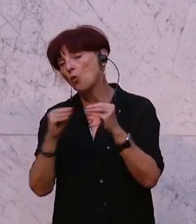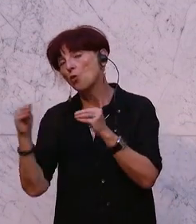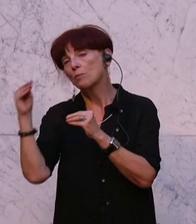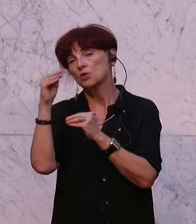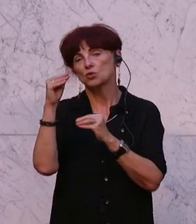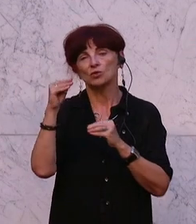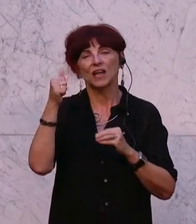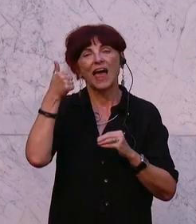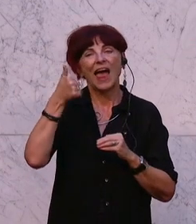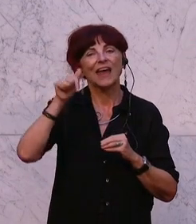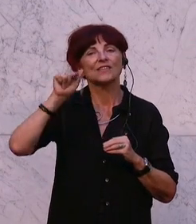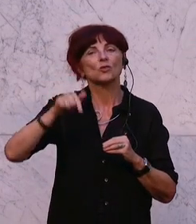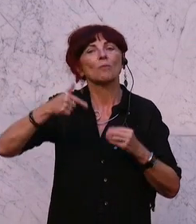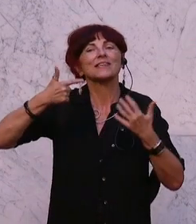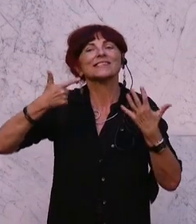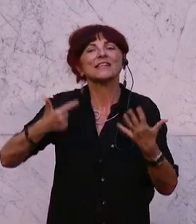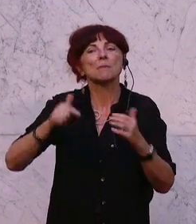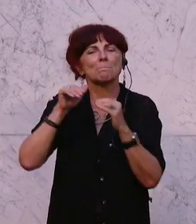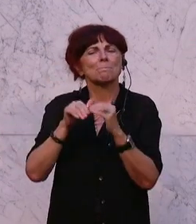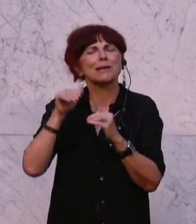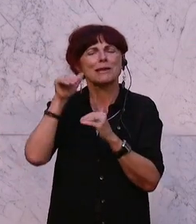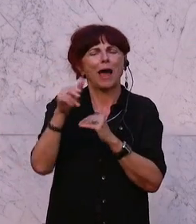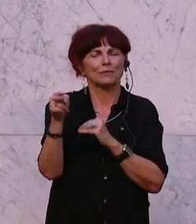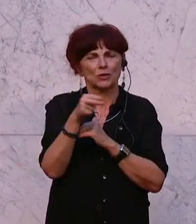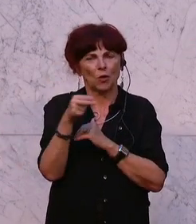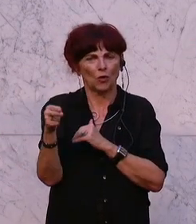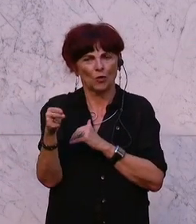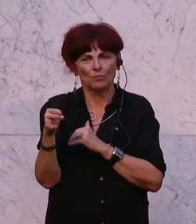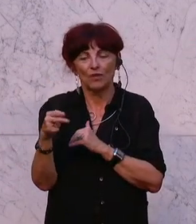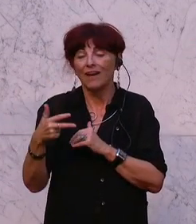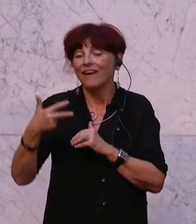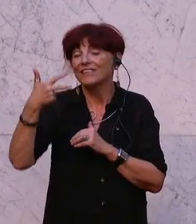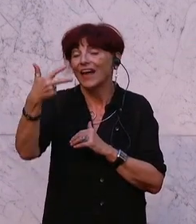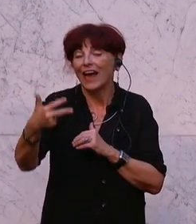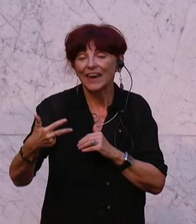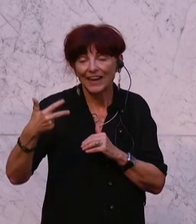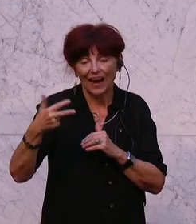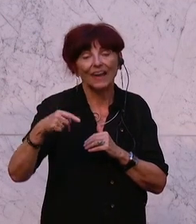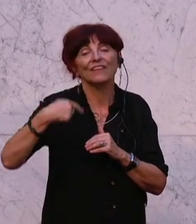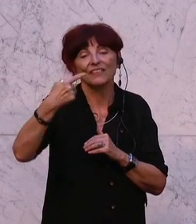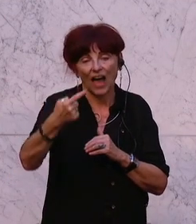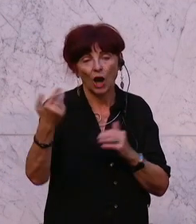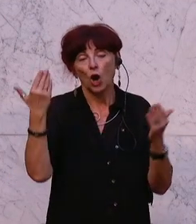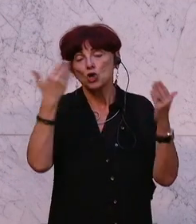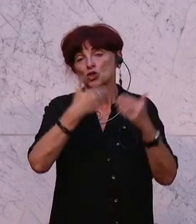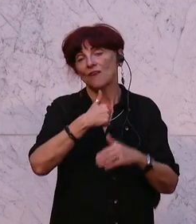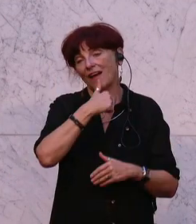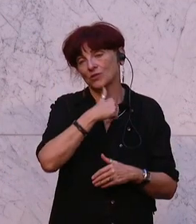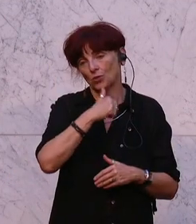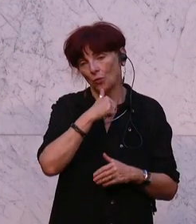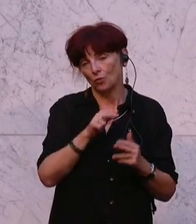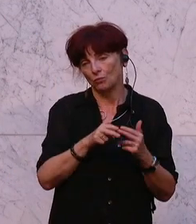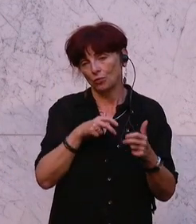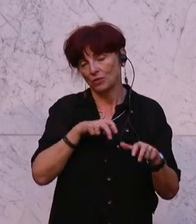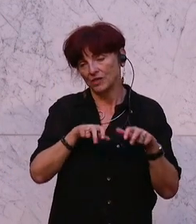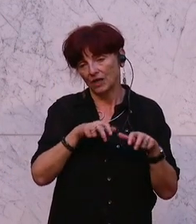,6, fast 1,7 Milliarden Euro gehabt. In den drei Jahren danach, seit die schwarz-grüne Bundesregierung an der Macht ist in diesem Land